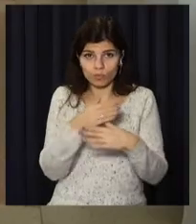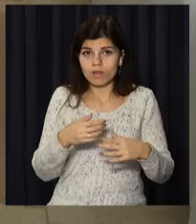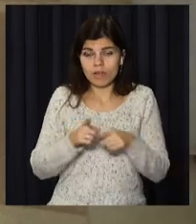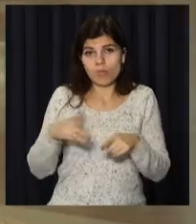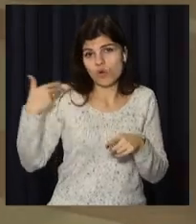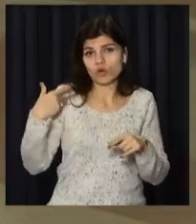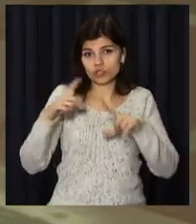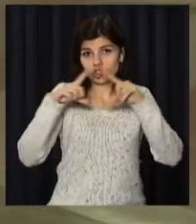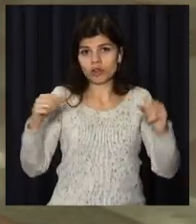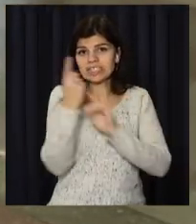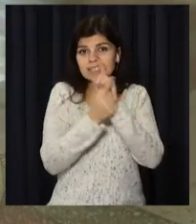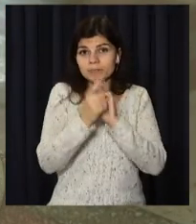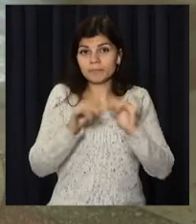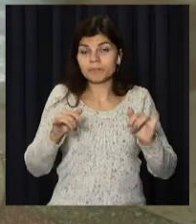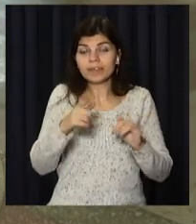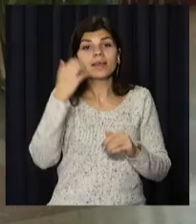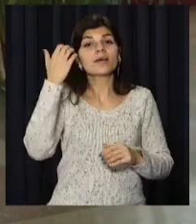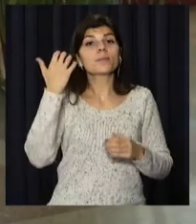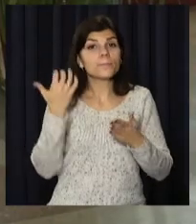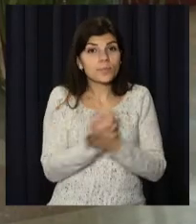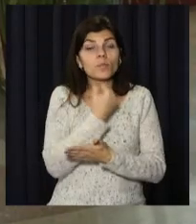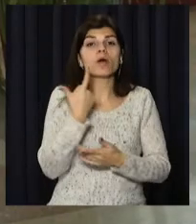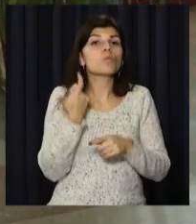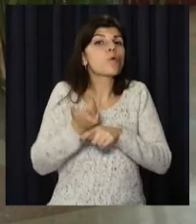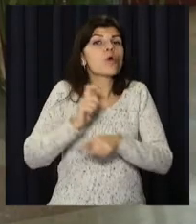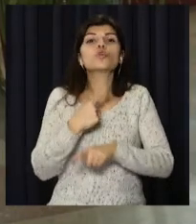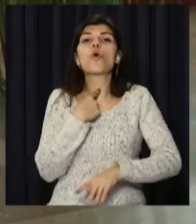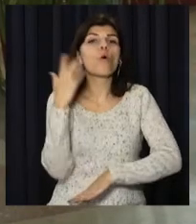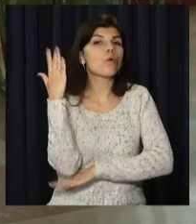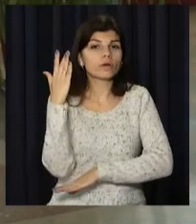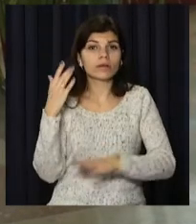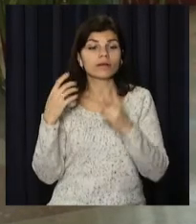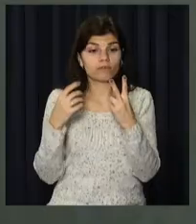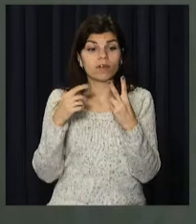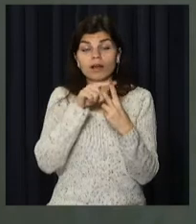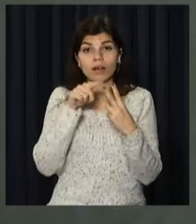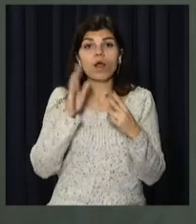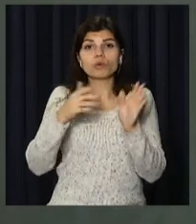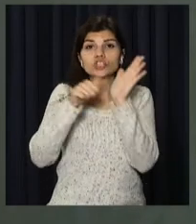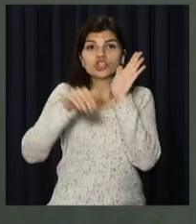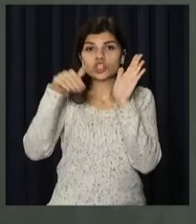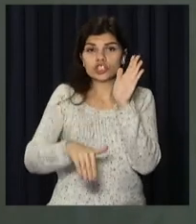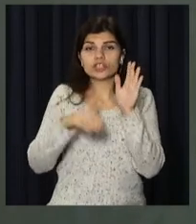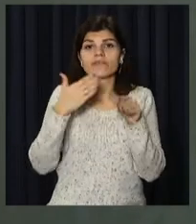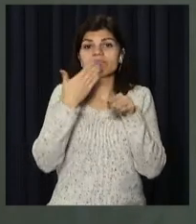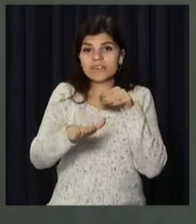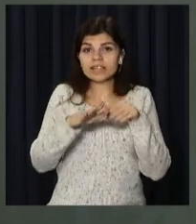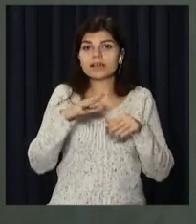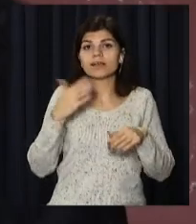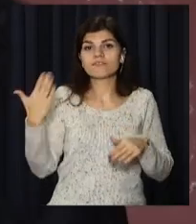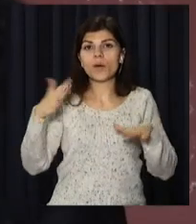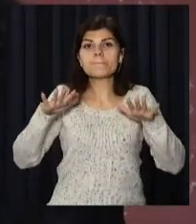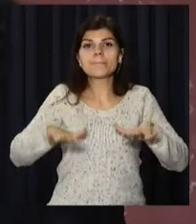реалізацію двох проєктів-переможців, які набрали найбільшу кількість голосів, виділять 60 тисяч гривень з міського бюджету.